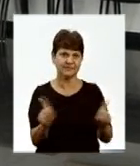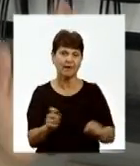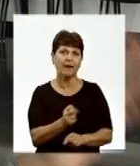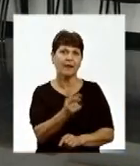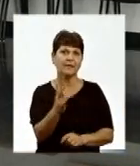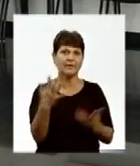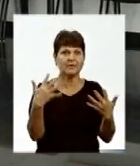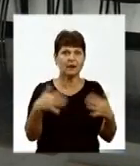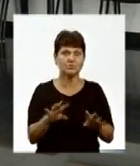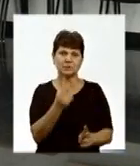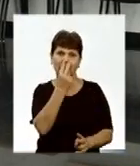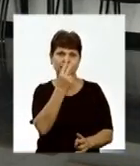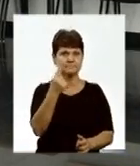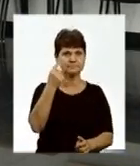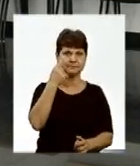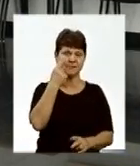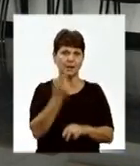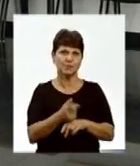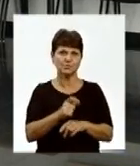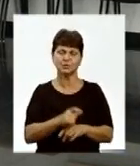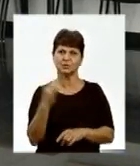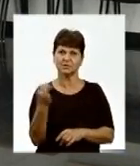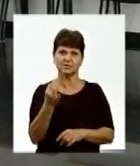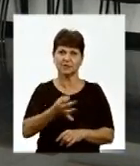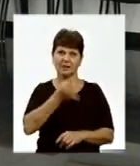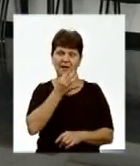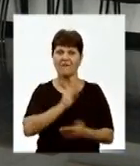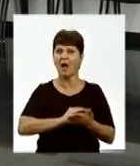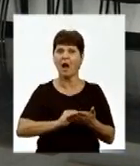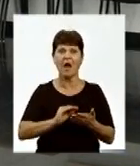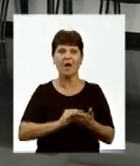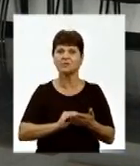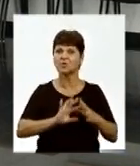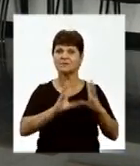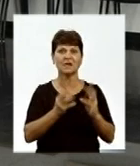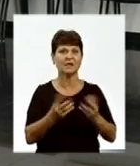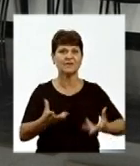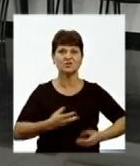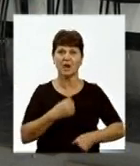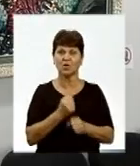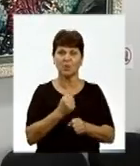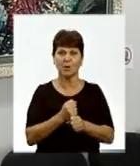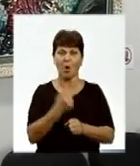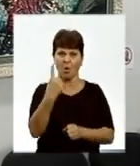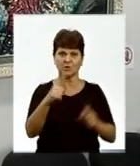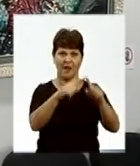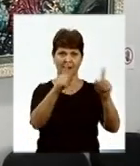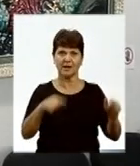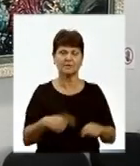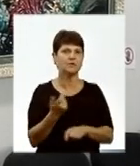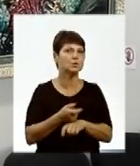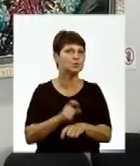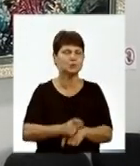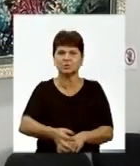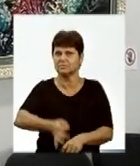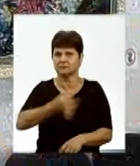придивилася, дуже цікаве, взагалі автор просто вражає роботами. Навіть одну картину, ну, дуже навіть